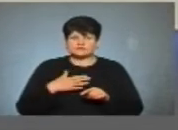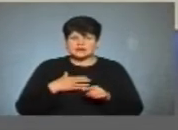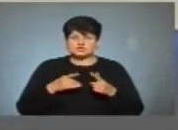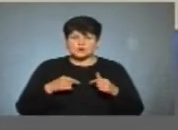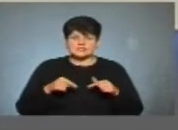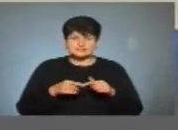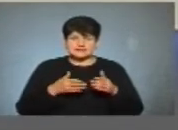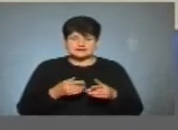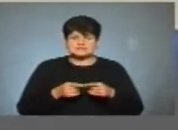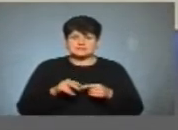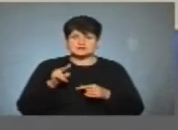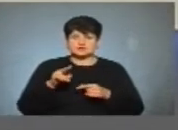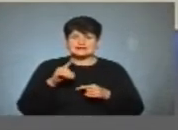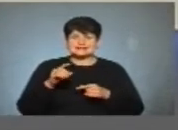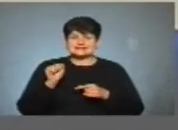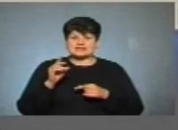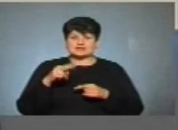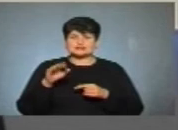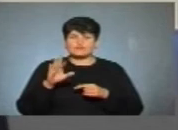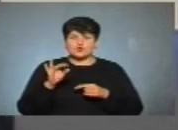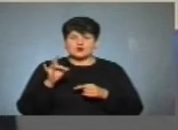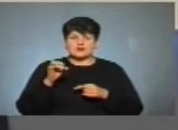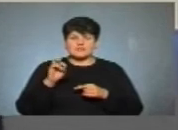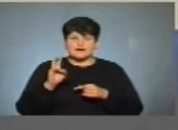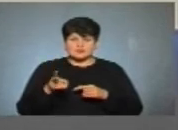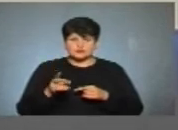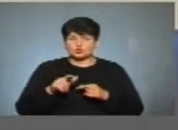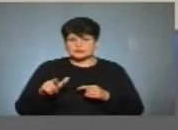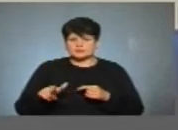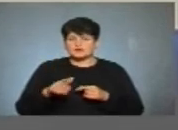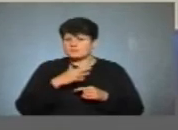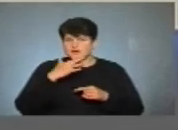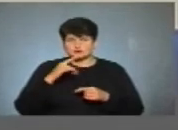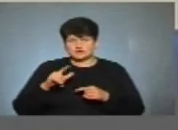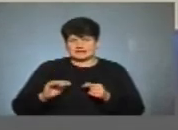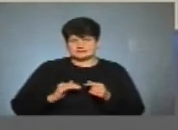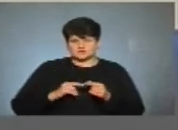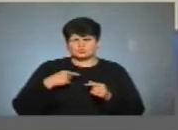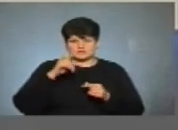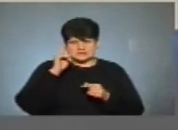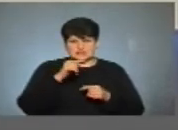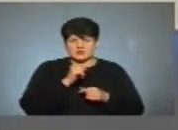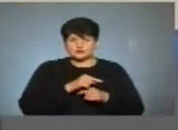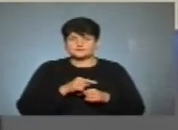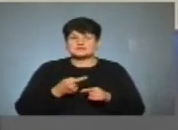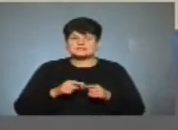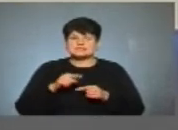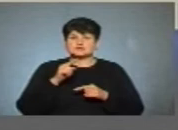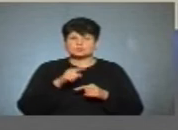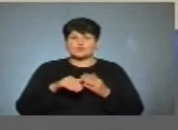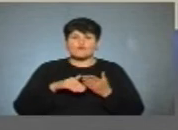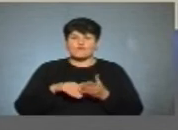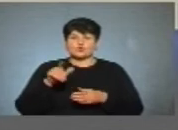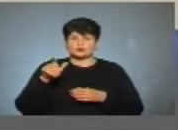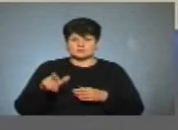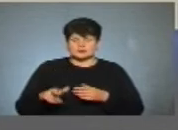організації, це Петро Задворняк. Багато людей з бізнесового середовища його знають. І це якраз один з тих волонтерів,